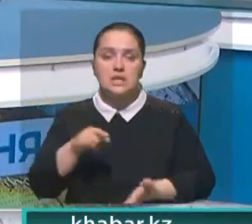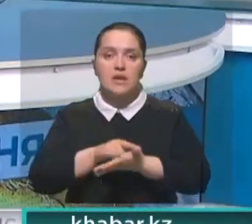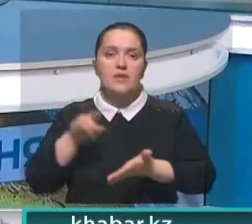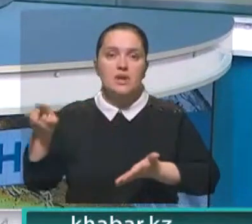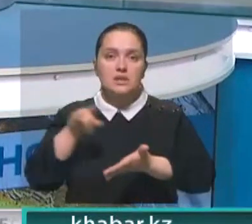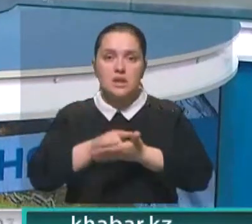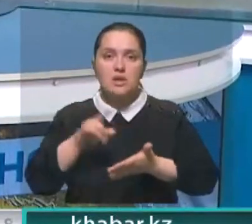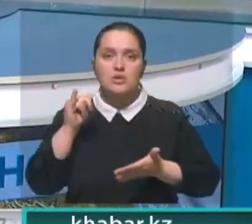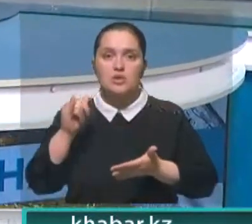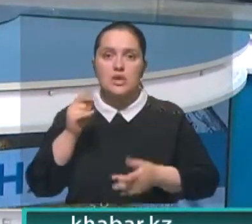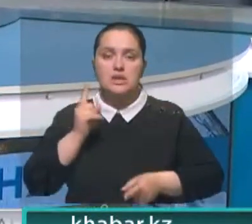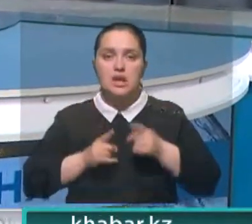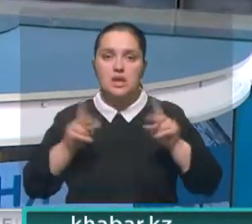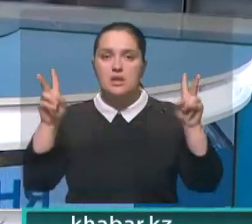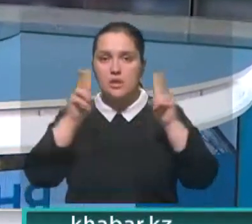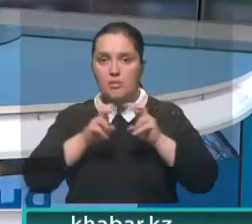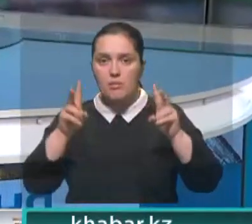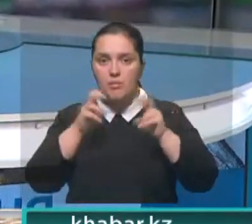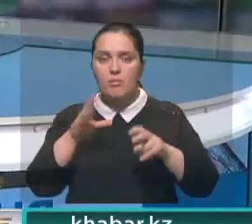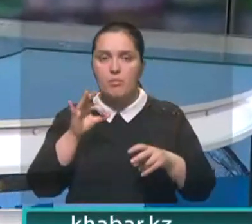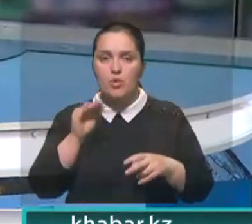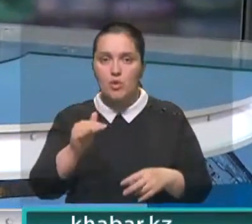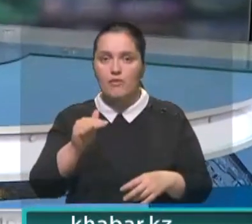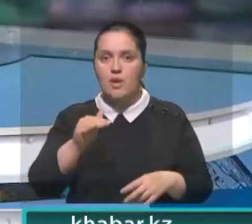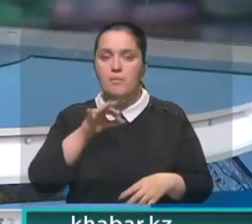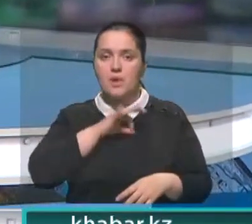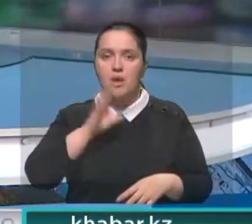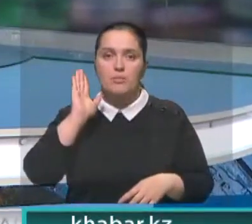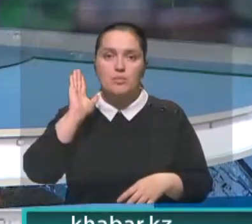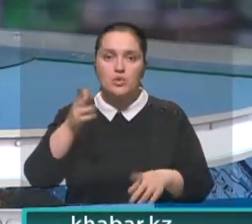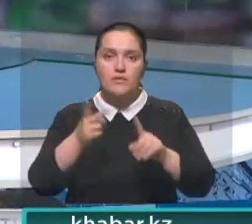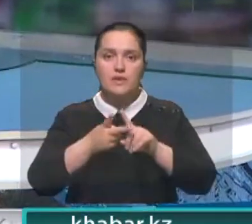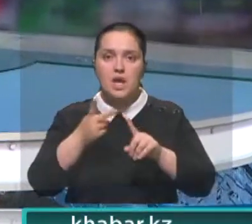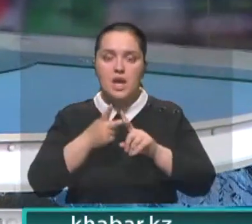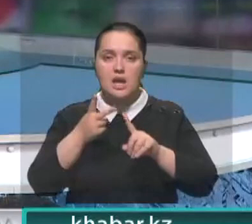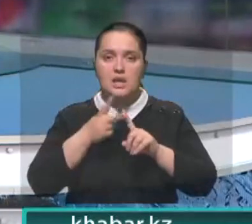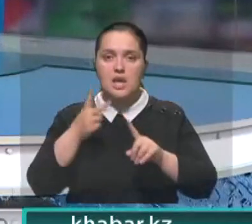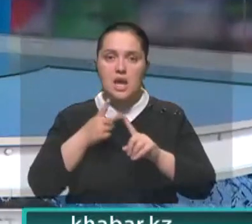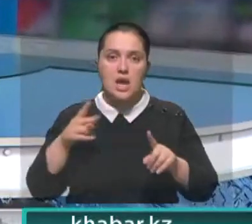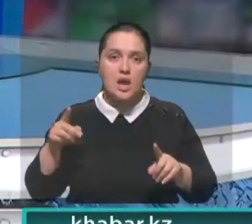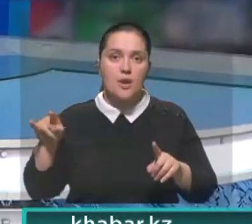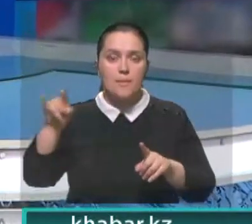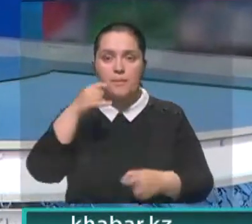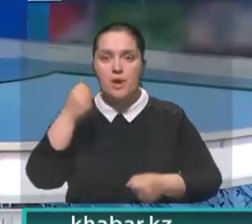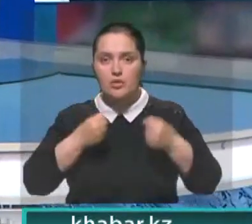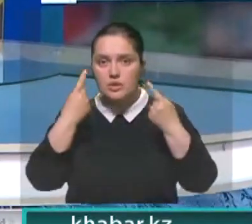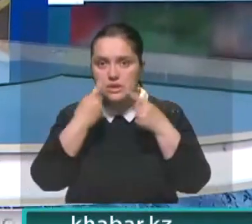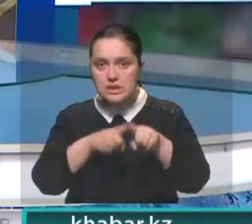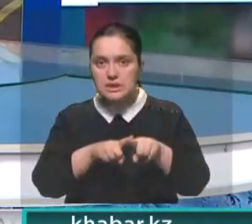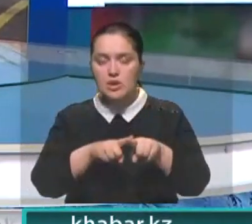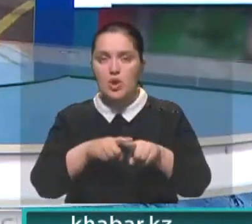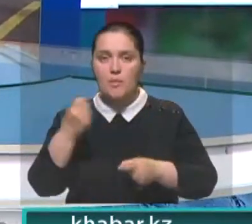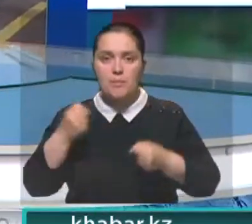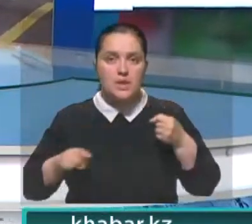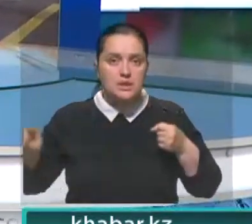гражданской авиации на востоке страны устраивают настоящую проверку на профпригодность. Будущие вторые пилоты осваивают технику пилотирования